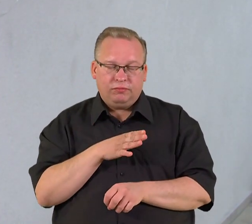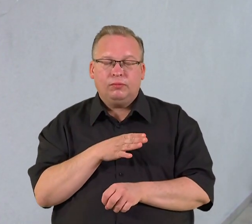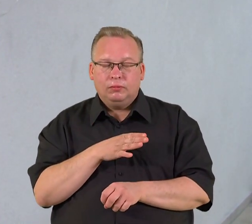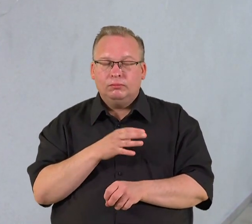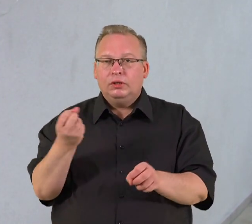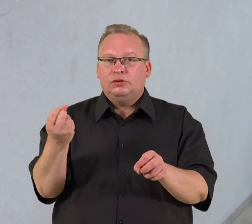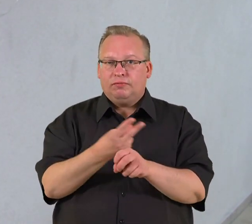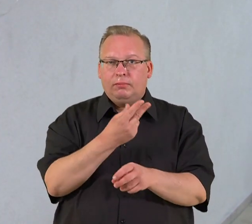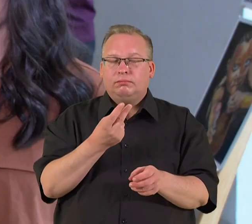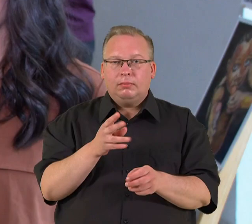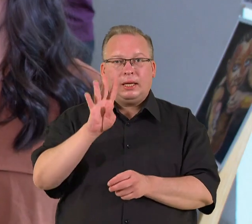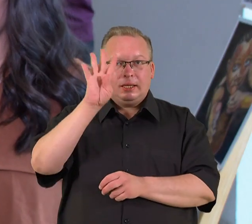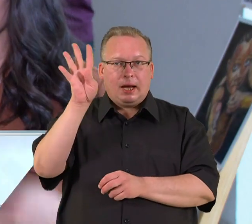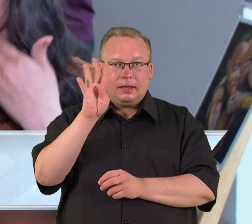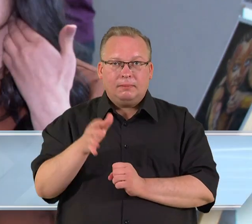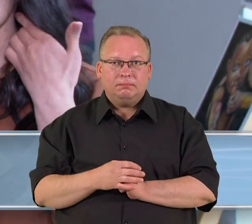palikti Iraką.